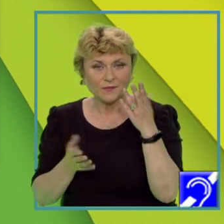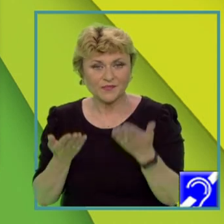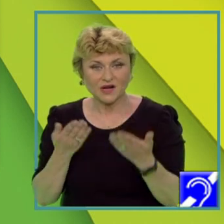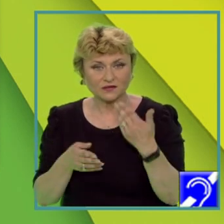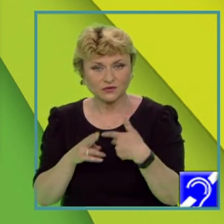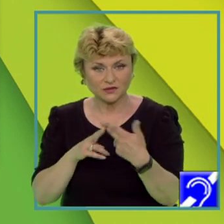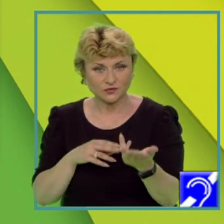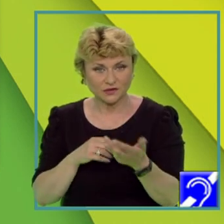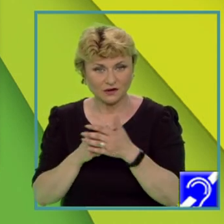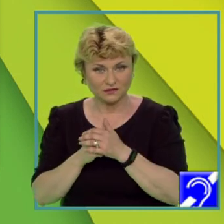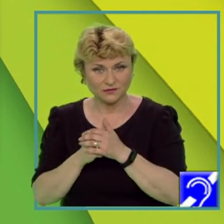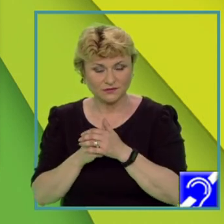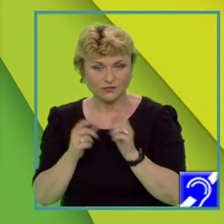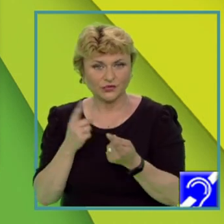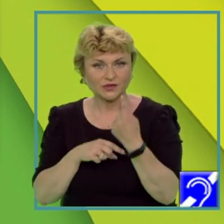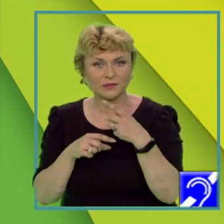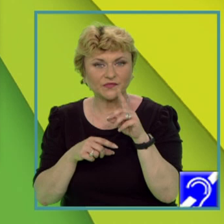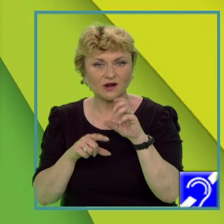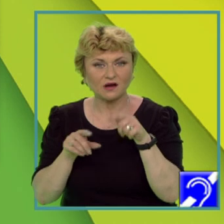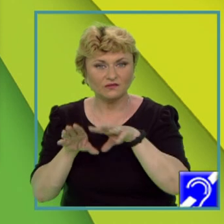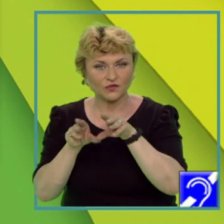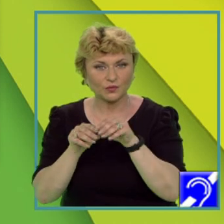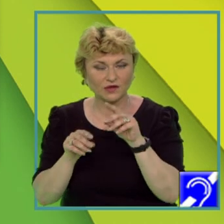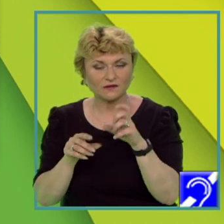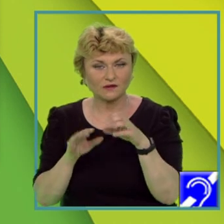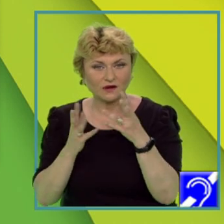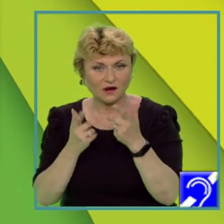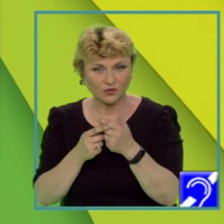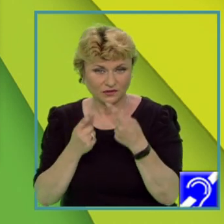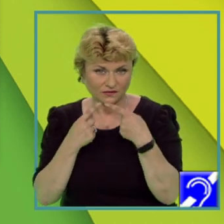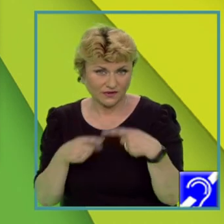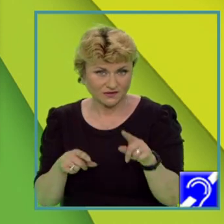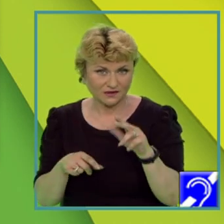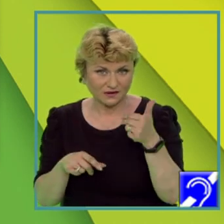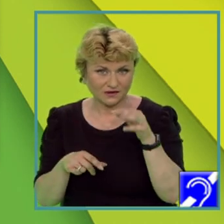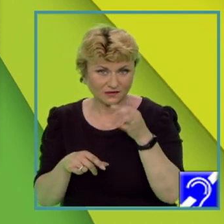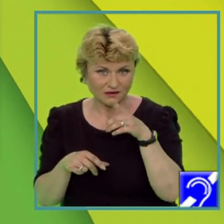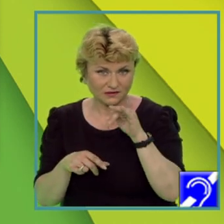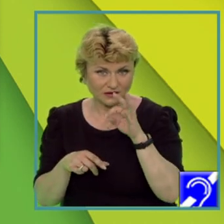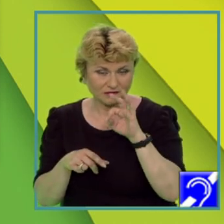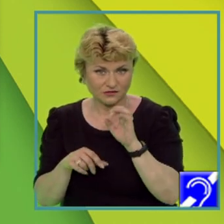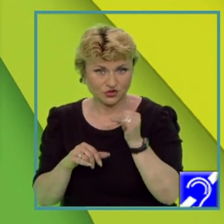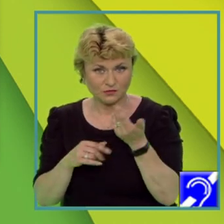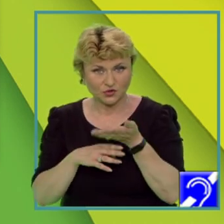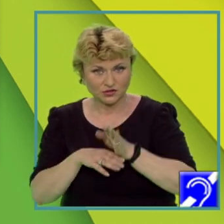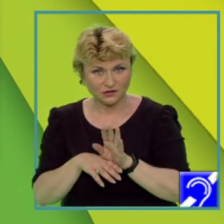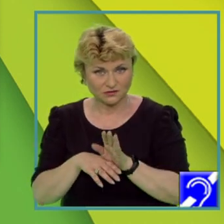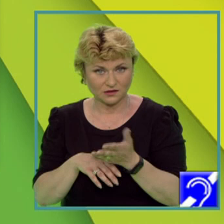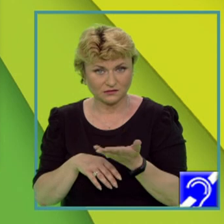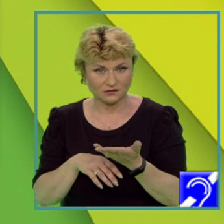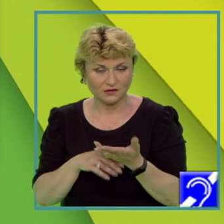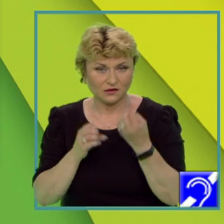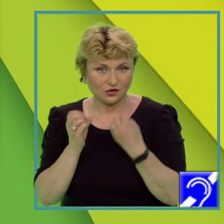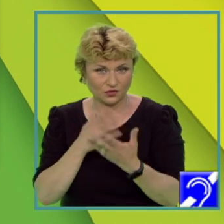Pornim de la formula de calcul, diferența dintre natalitate și mortalitate, înlocuim